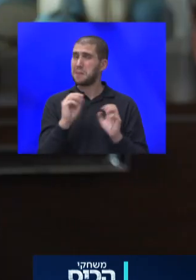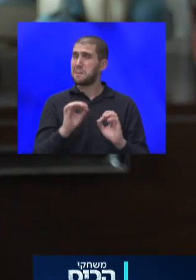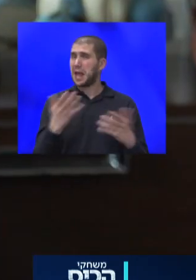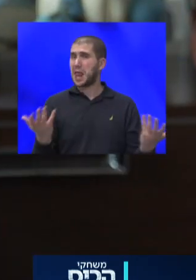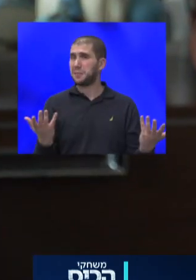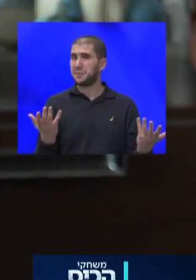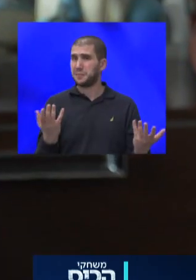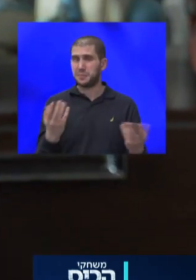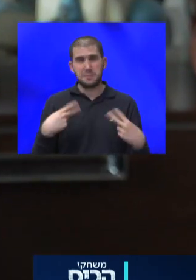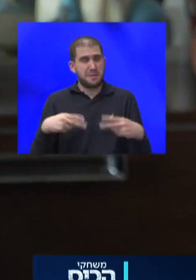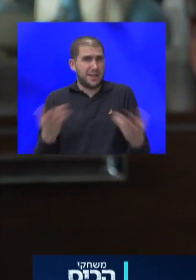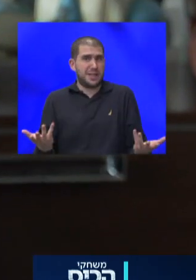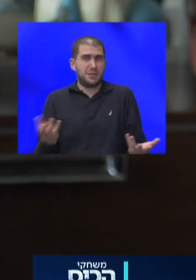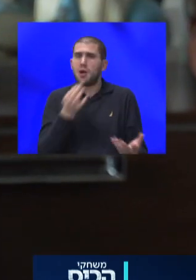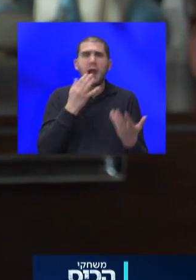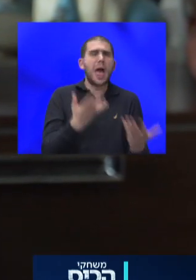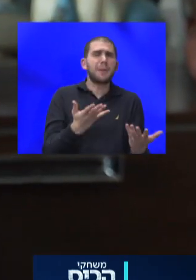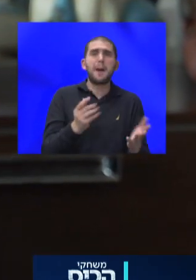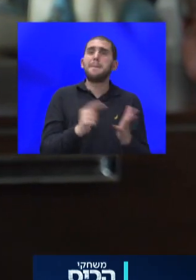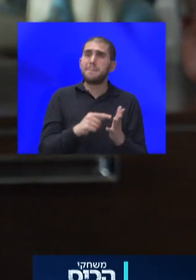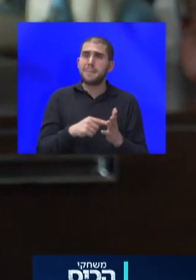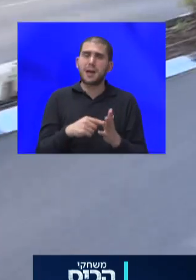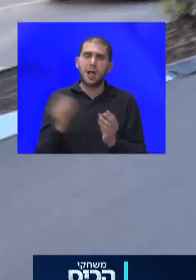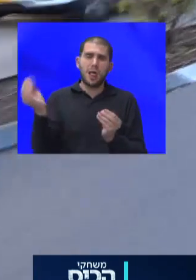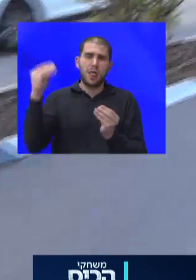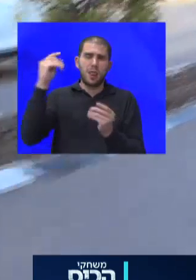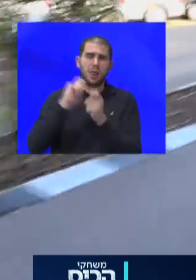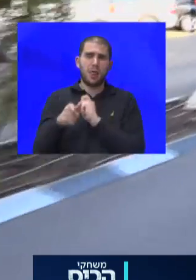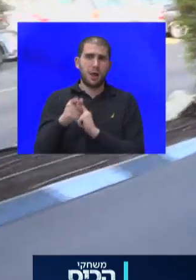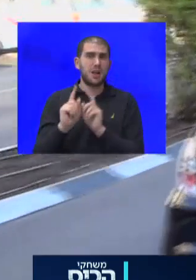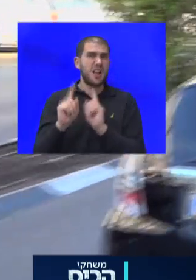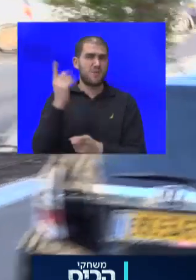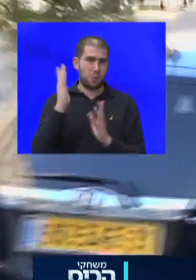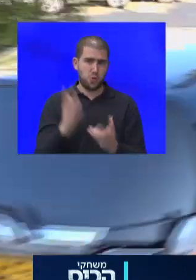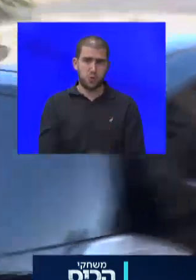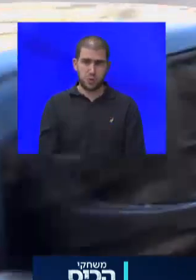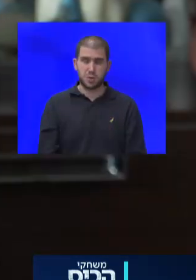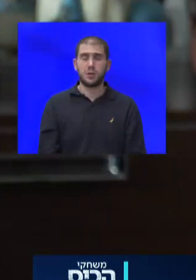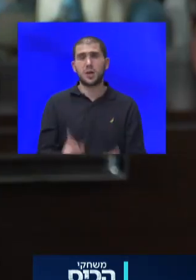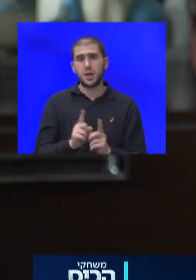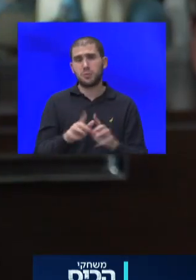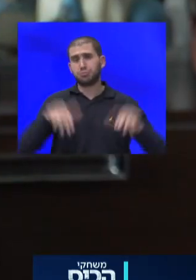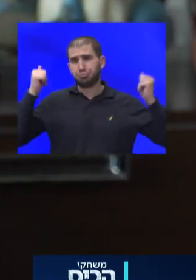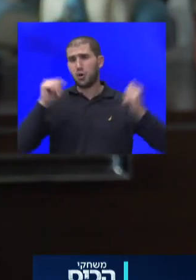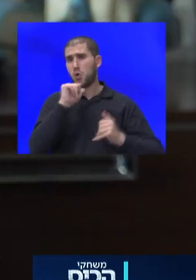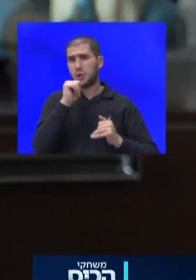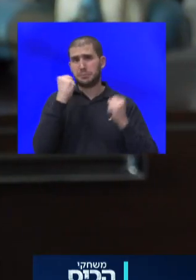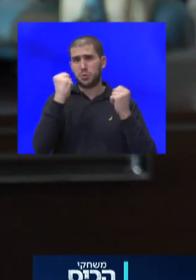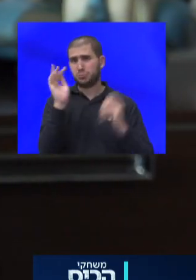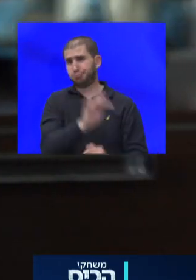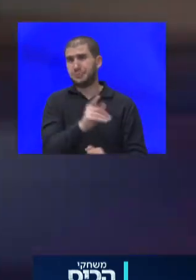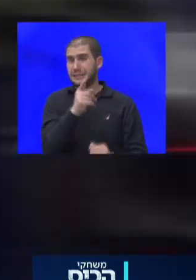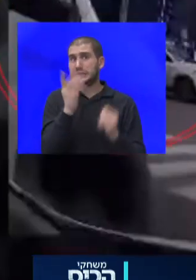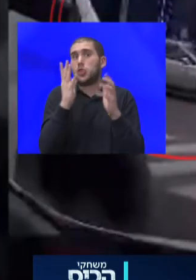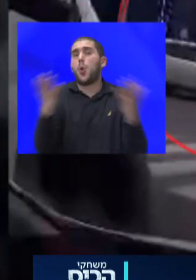אלוהים. למה? בגלל הפרמיה. פרמיה מאוד גבוהה. מצבים ברגלה, הם לא עושים ביטוח. וזה נורא.